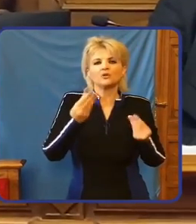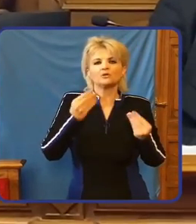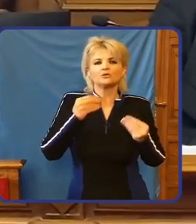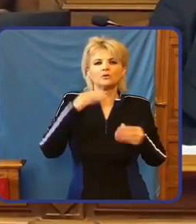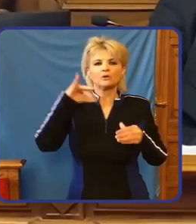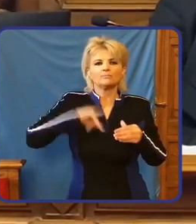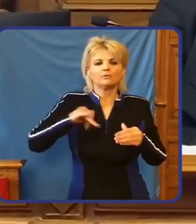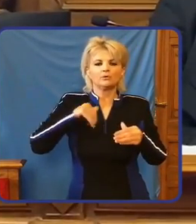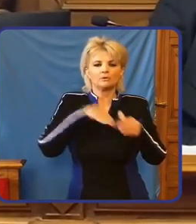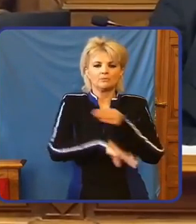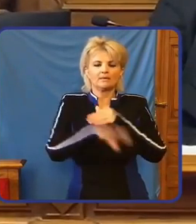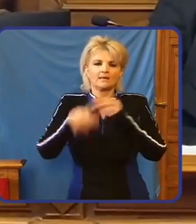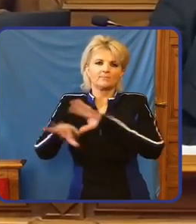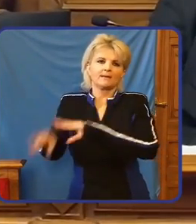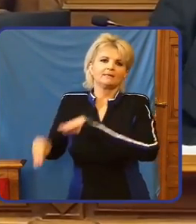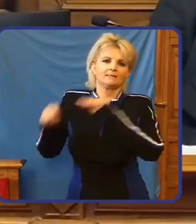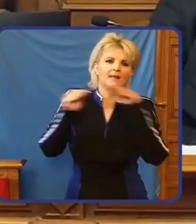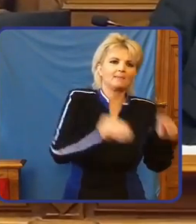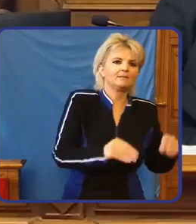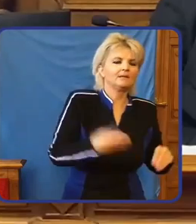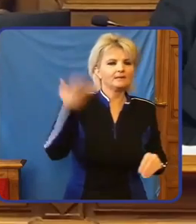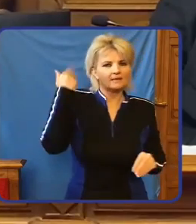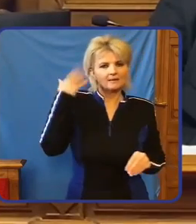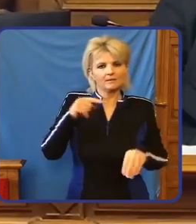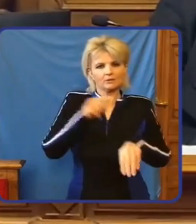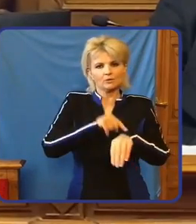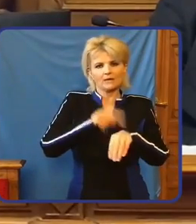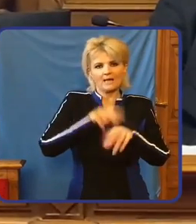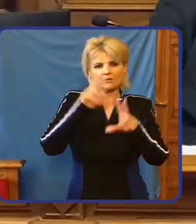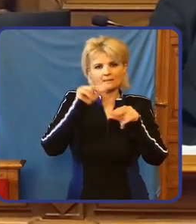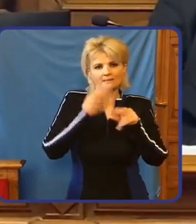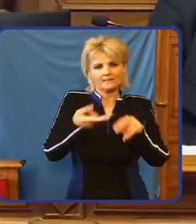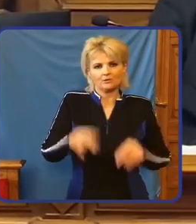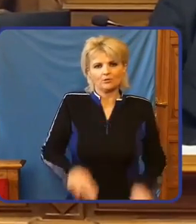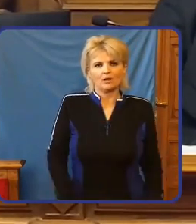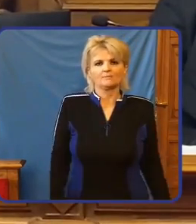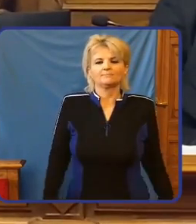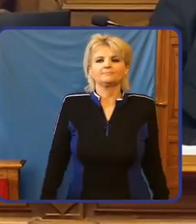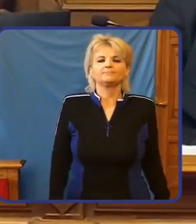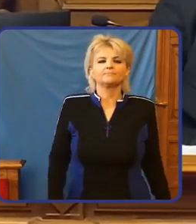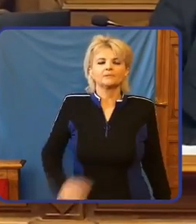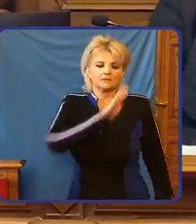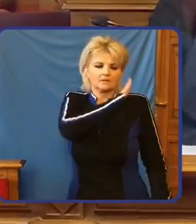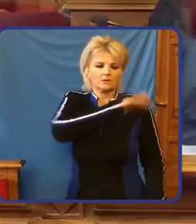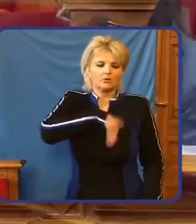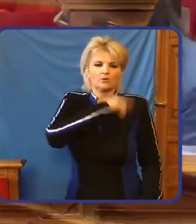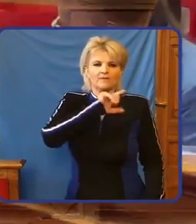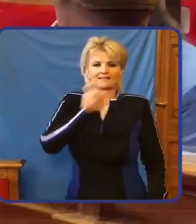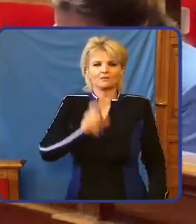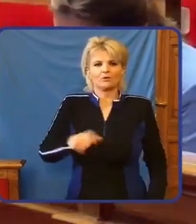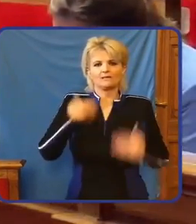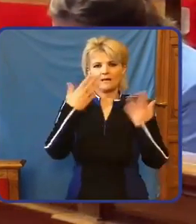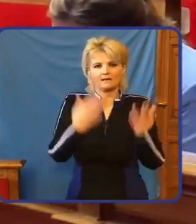nagyon fontosnak tartotta erről itt beszélni órákon keresztül. Na, Horváth Zoltán képviselő a parancsolat.